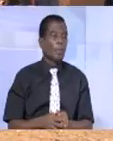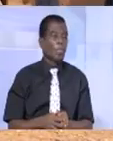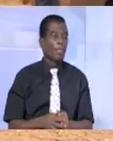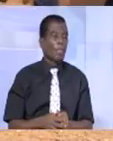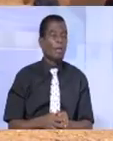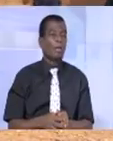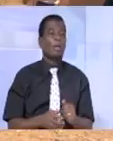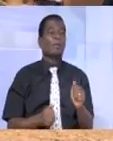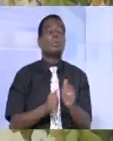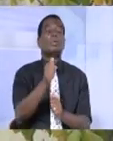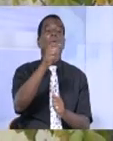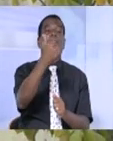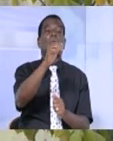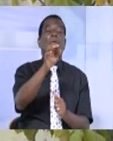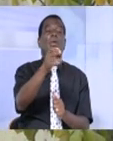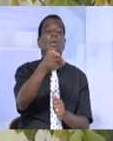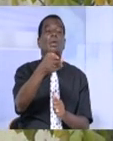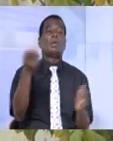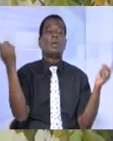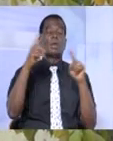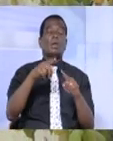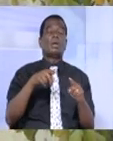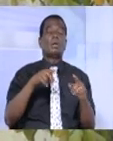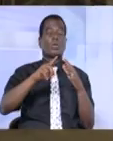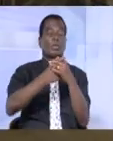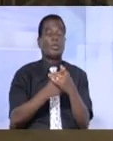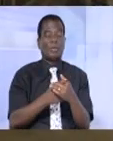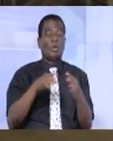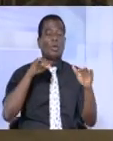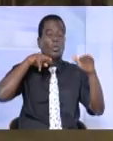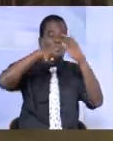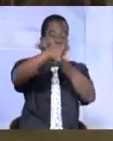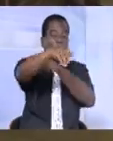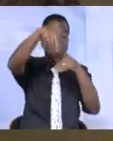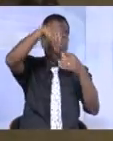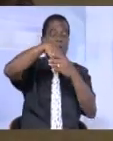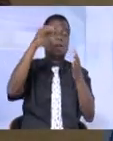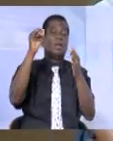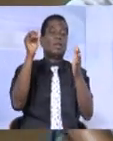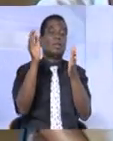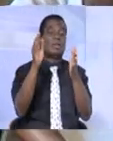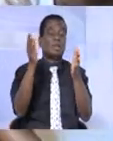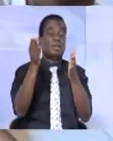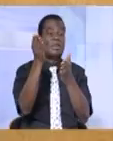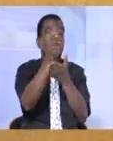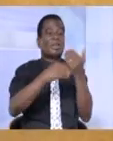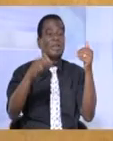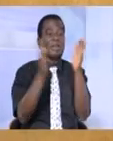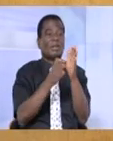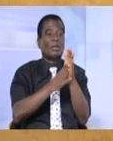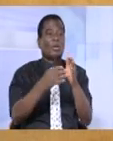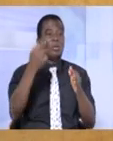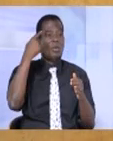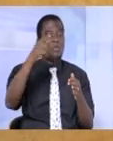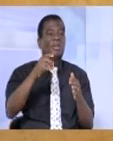Il est un peu plus de 10 heures quand nous entamons notre incursion dans certains établissements des communes d'Abidjan pour cerner l'état d'esprit des élèves,